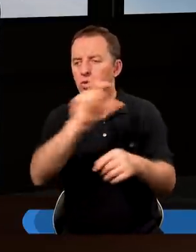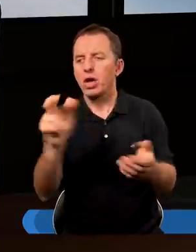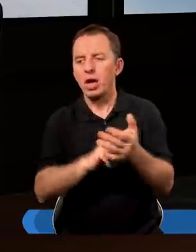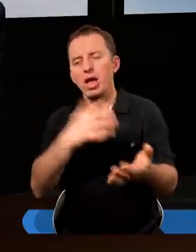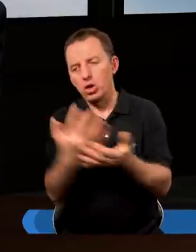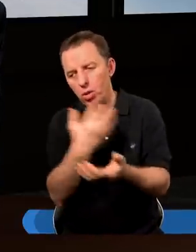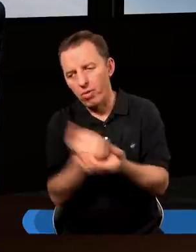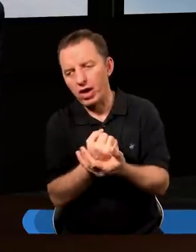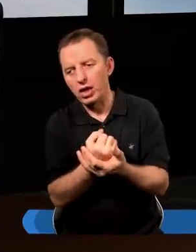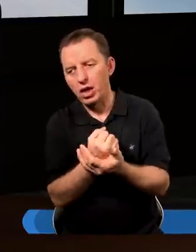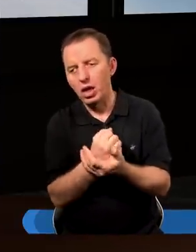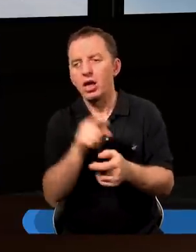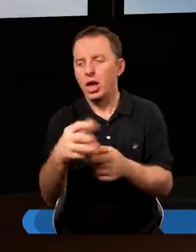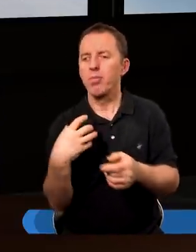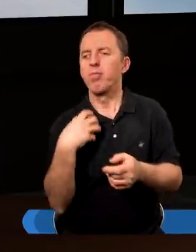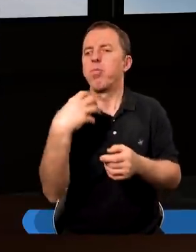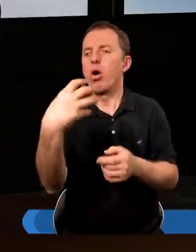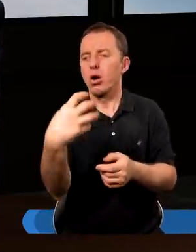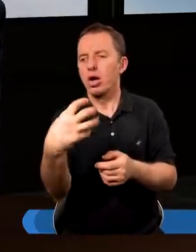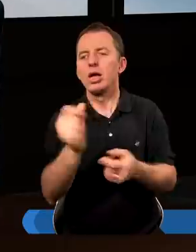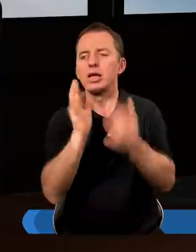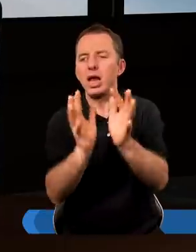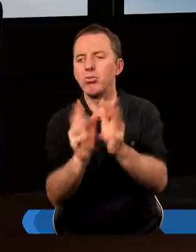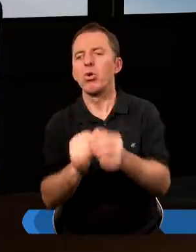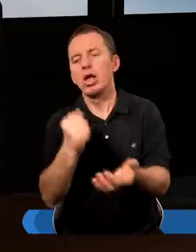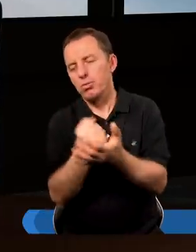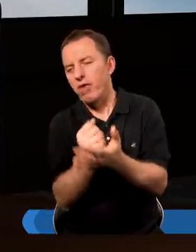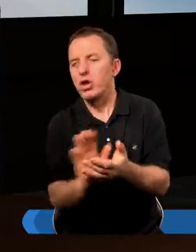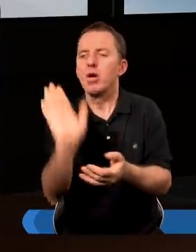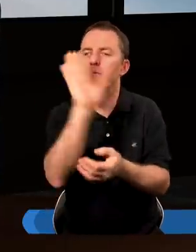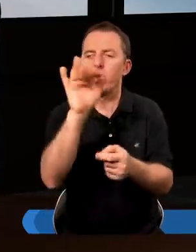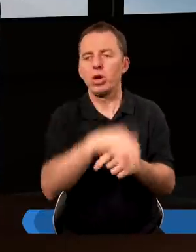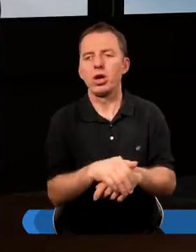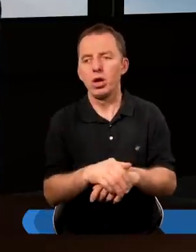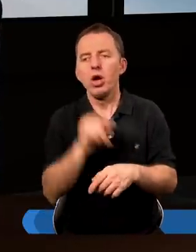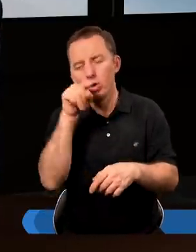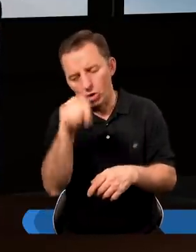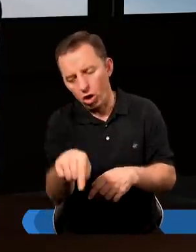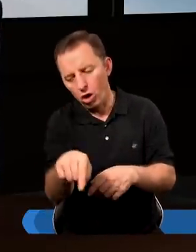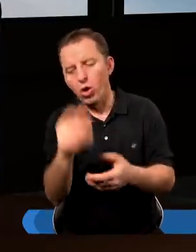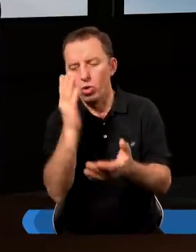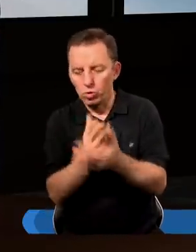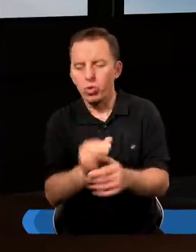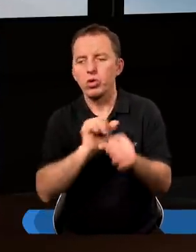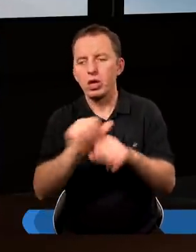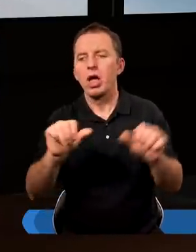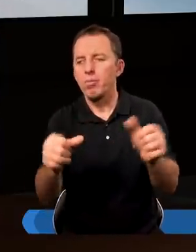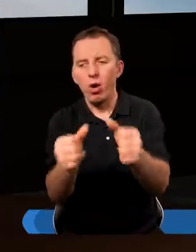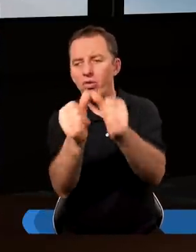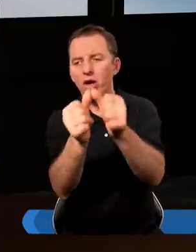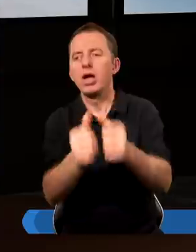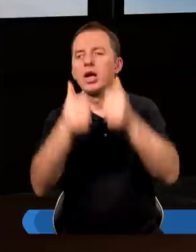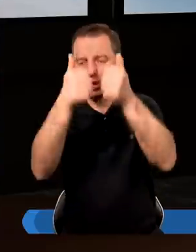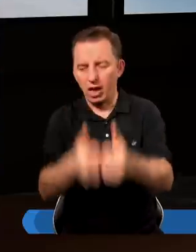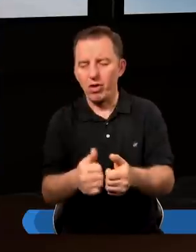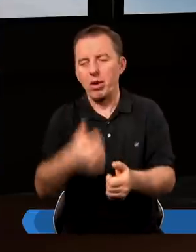czasu na zdobywanie tych bogactw, zaniedbujemy sprawy Boże, to to już jest bałwochwalstwo,